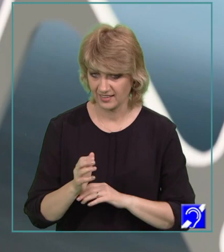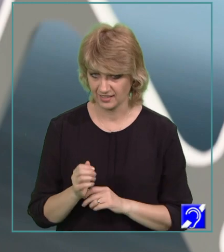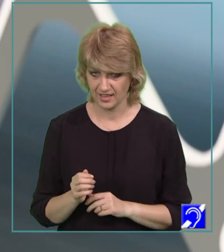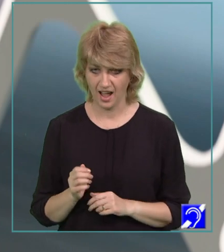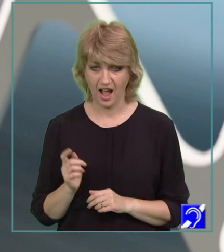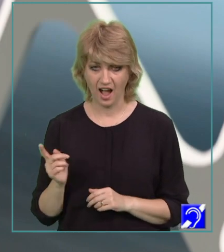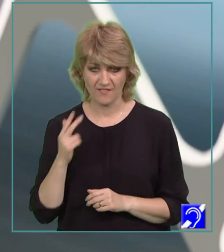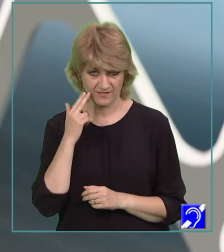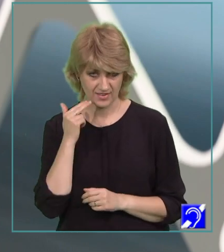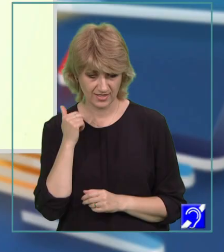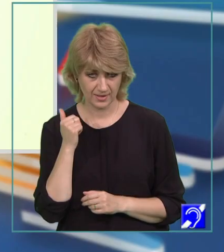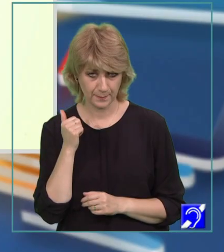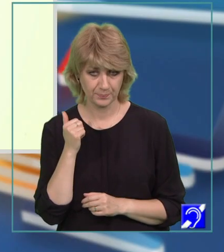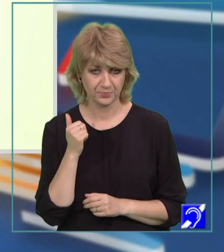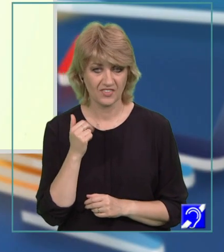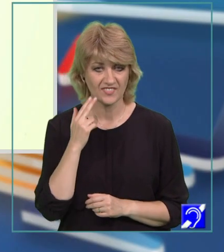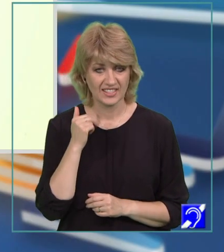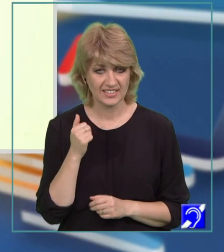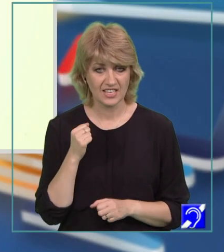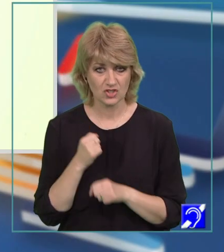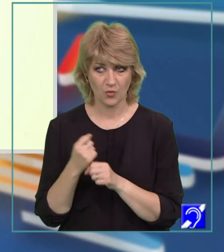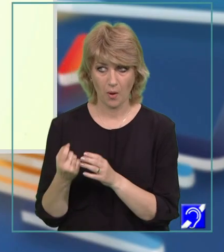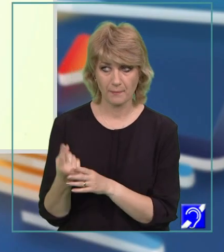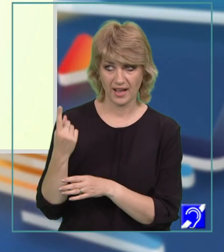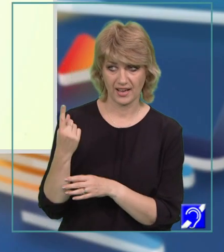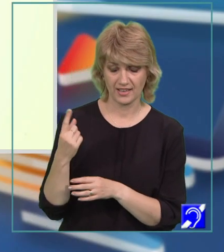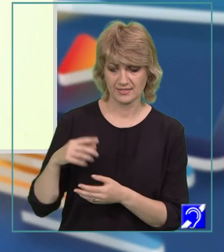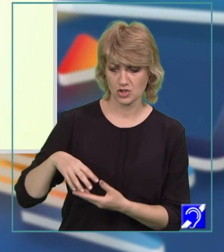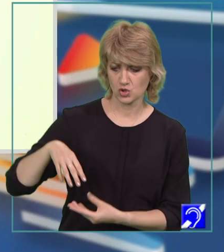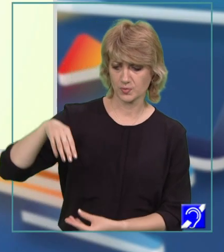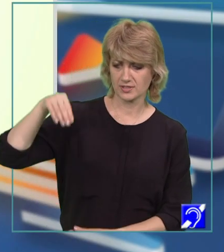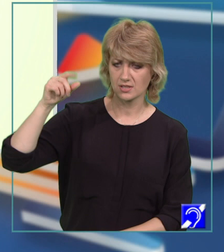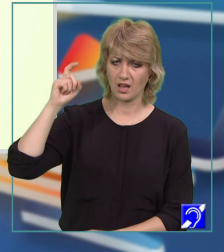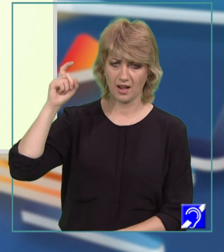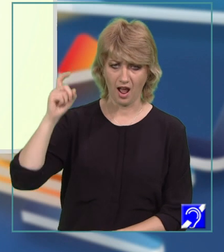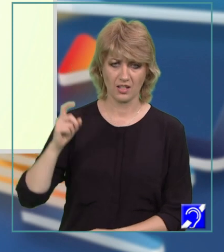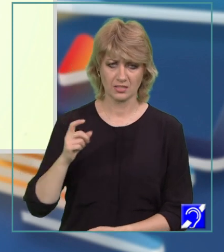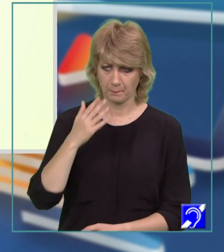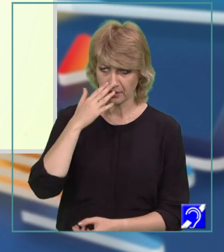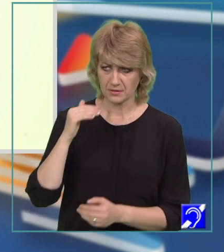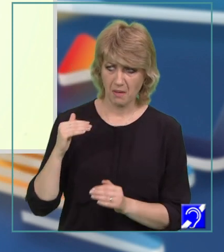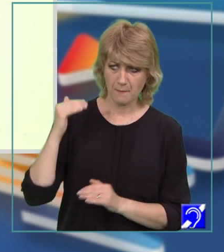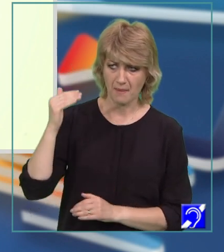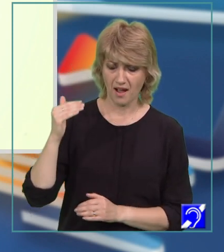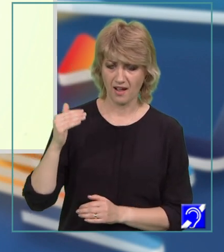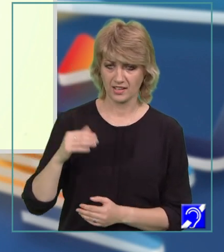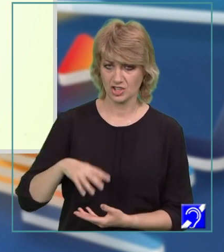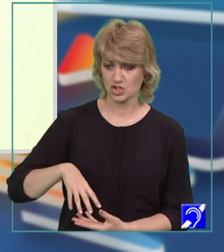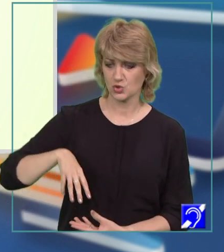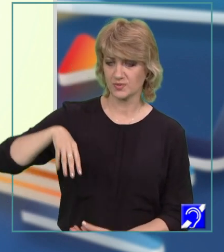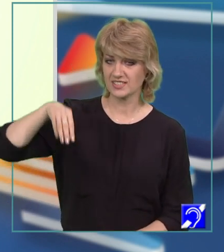Antoniei. Fetița își făcu apariția subțire, înaltă, părând mai mare. Subțire,